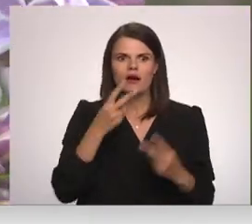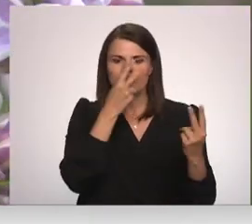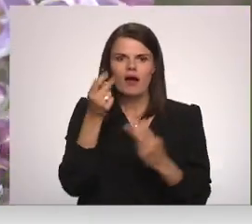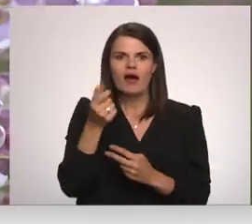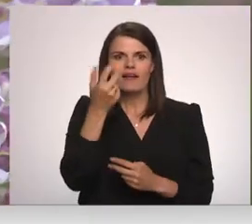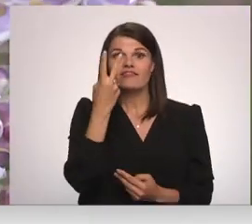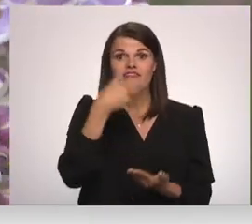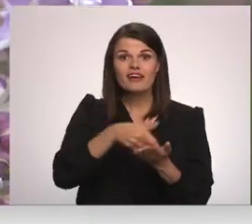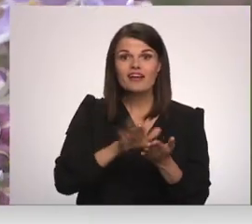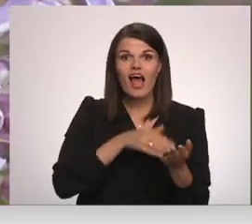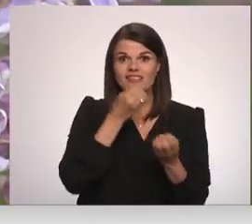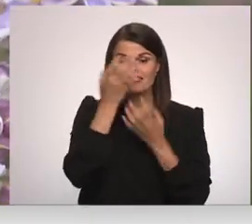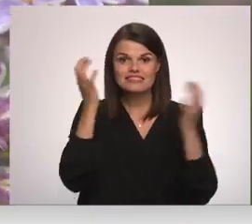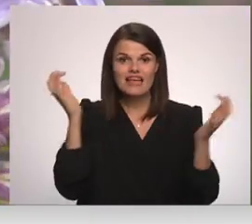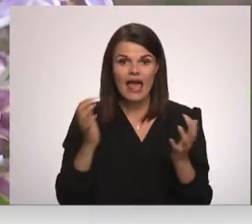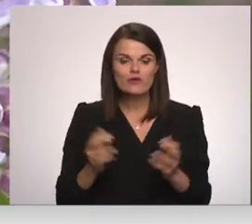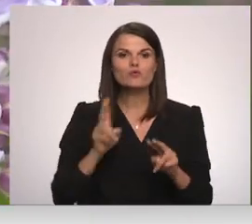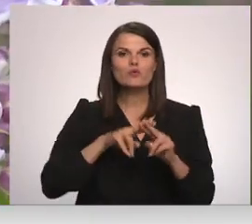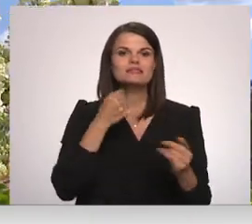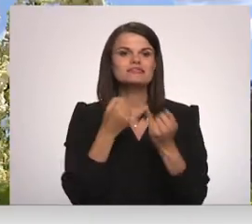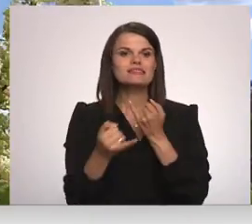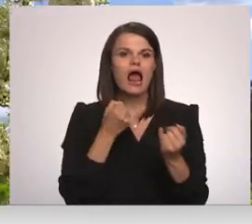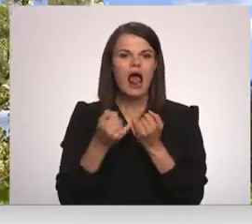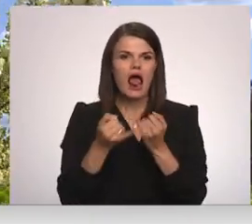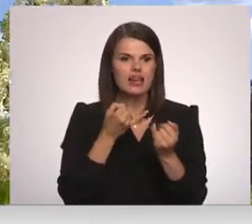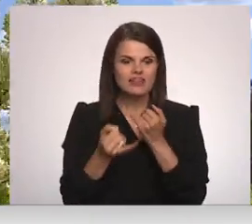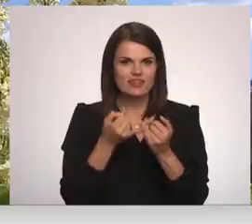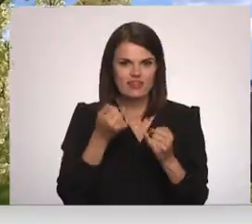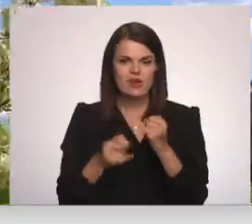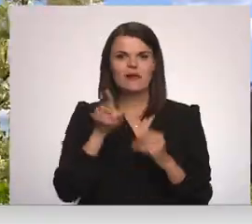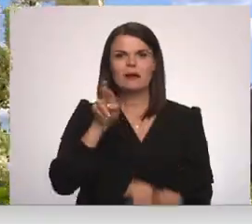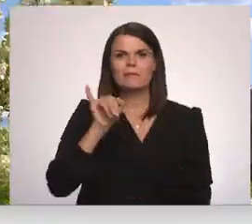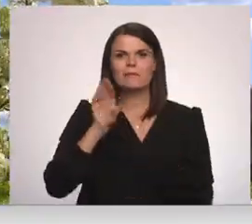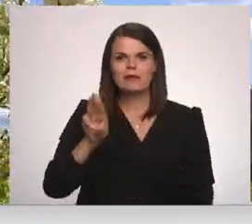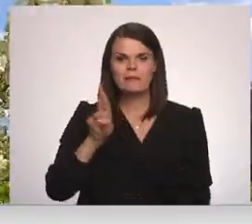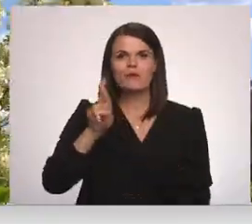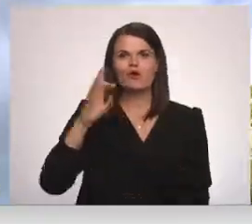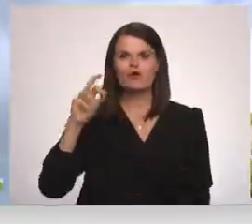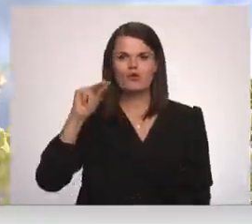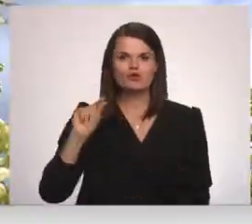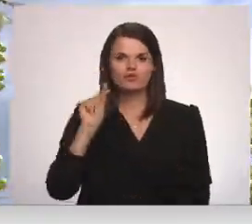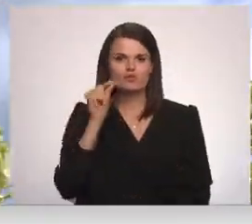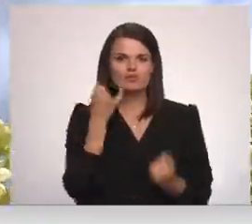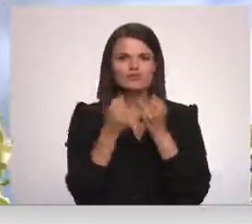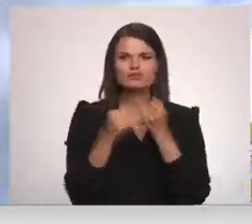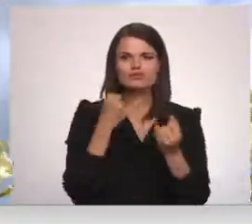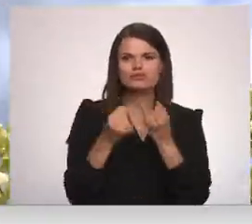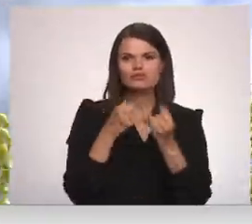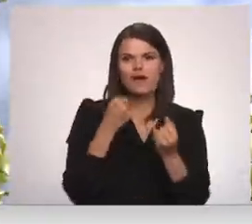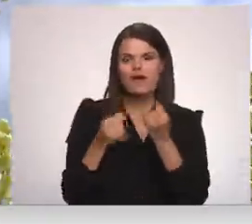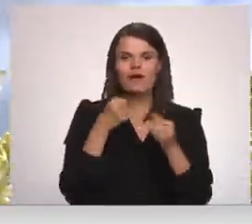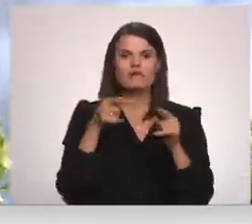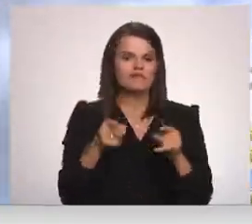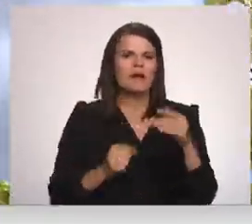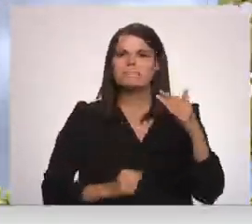divkrāsainos ceriņus un dzelteno ceriņu. Primrose šķirne, kas ir tāda iedzeltana, tas ir tāds